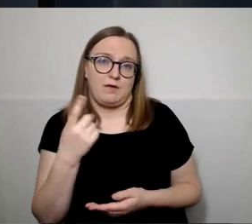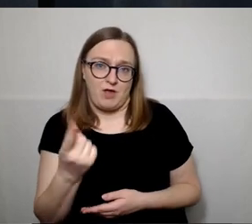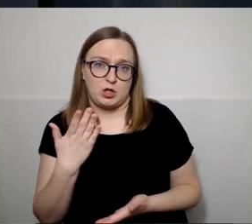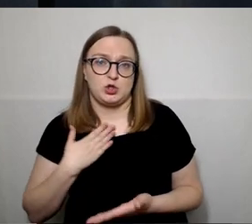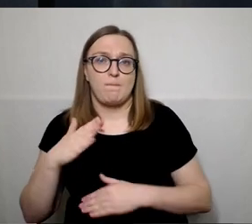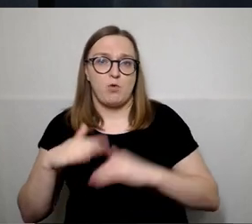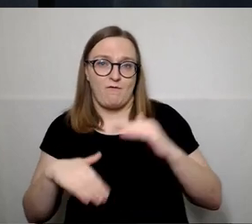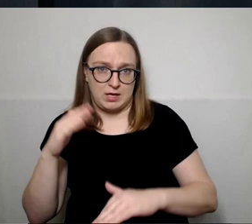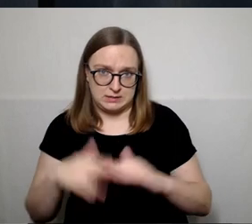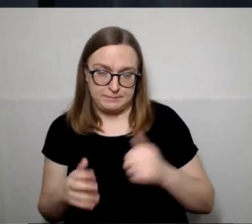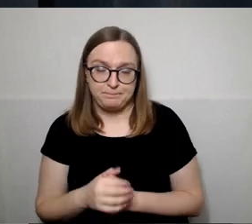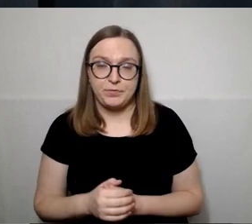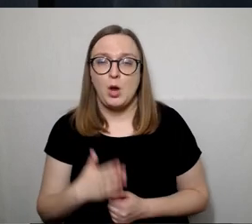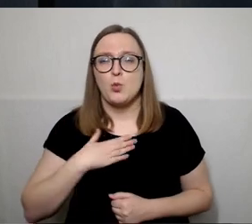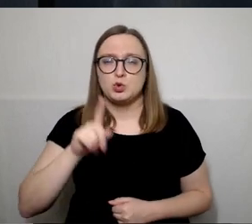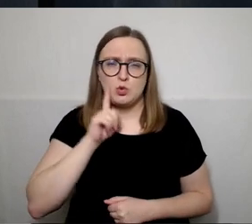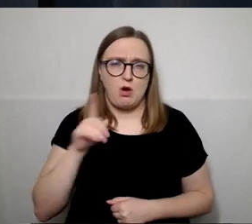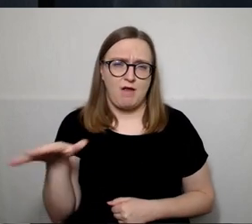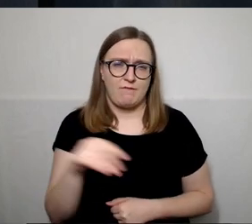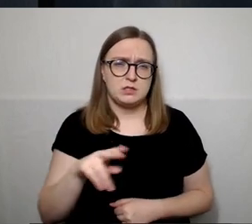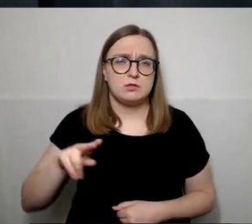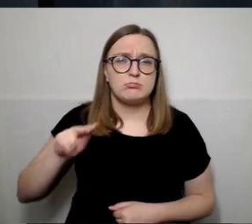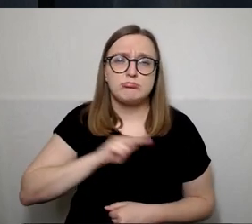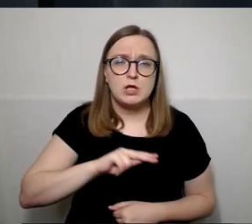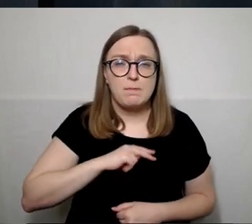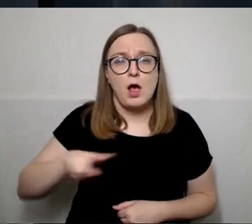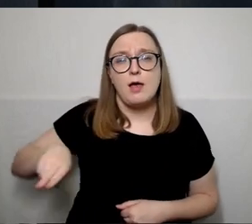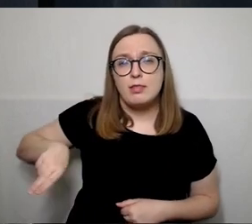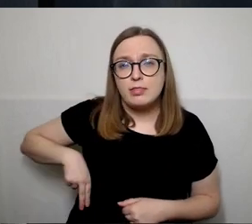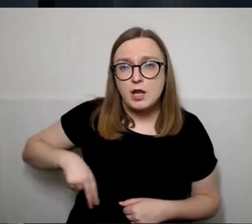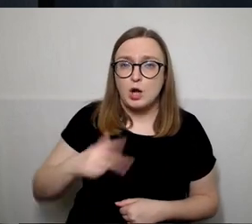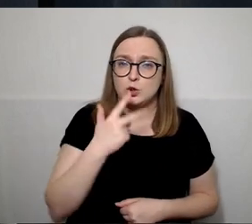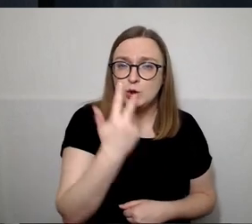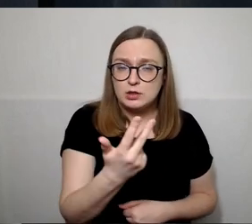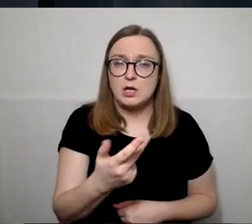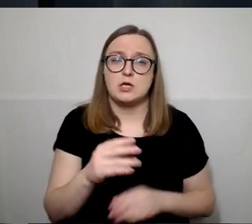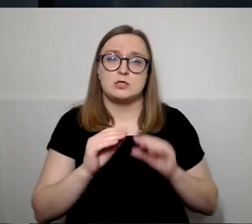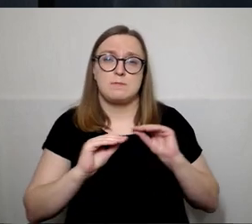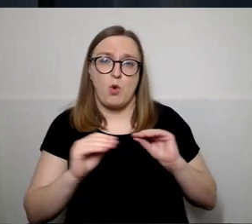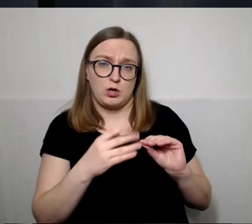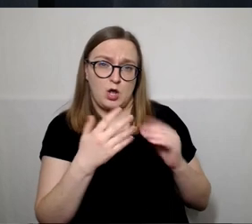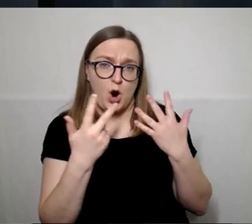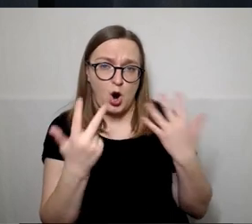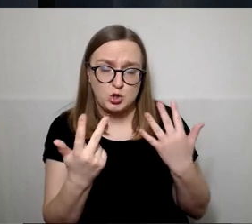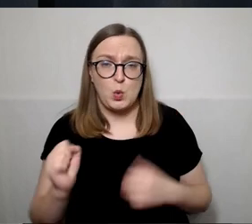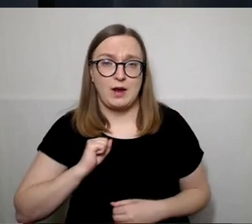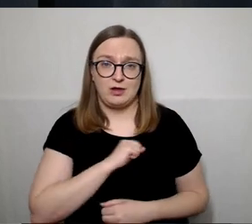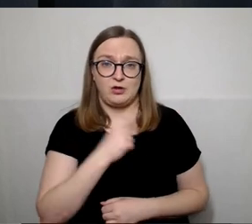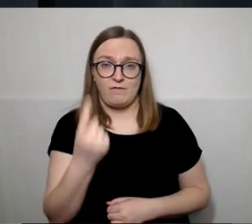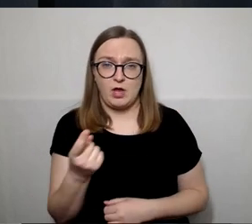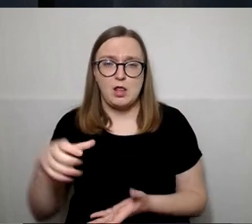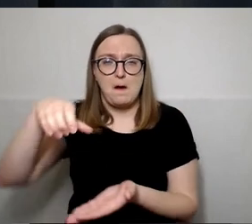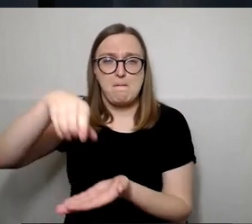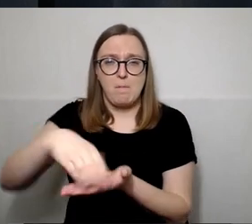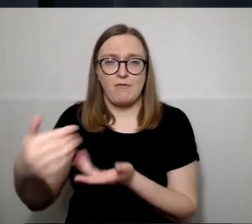kandidatai dirbantis yra direktoriai 3, moktai 8, gydytoja 1, padalinių vadovai 4,